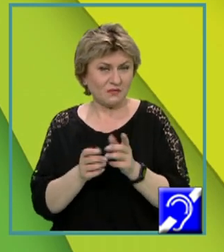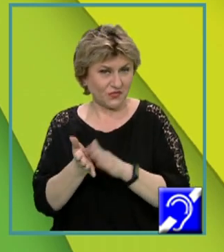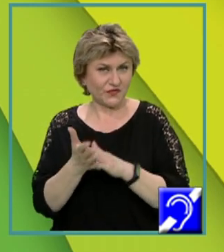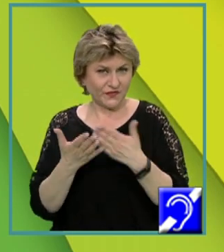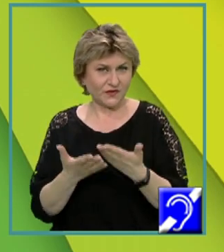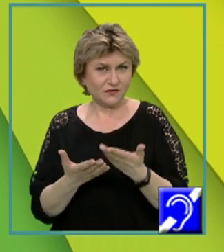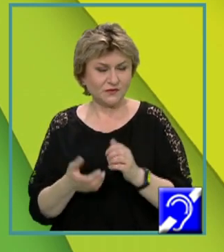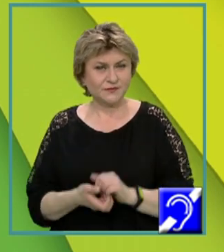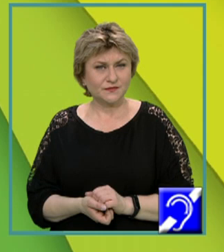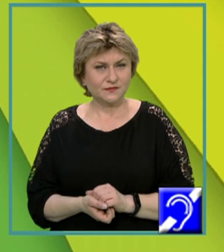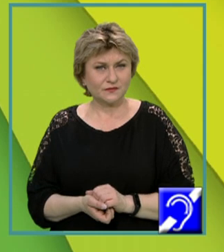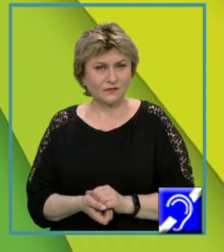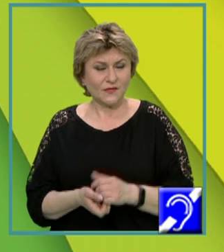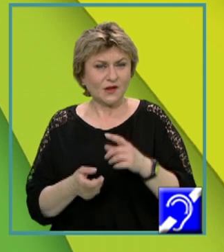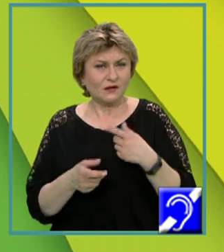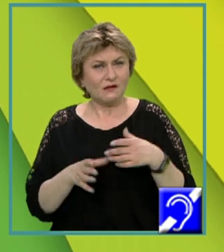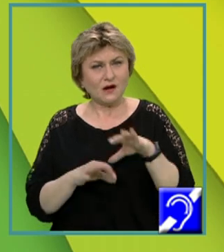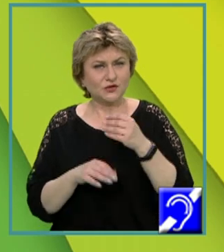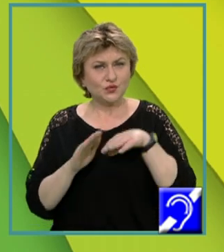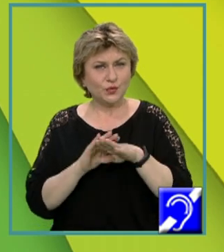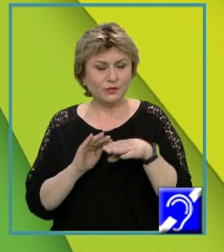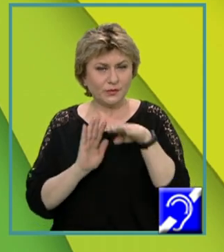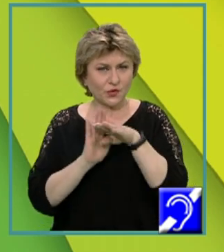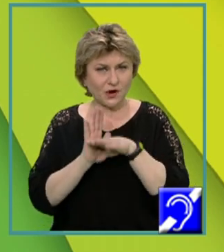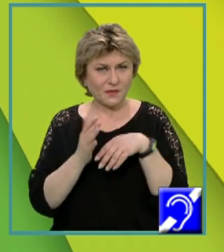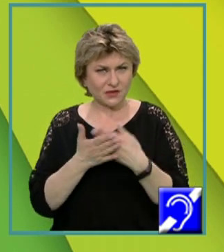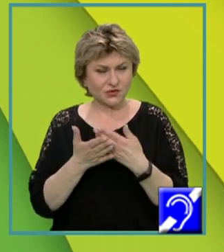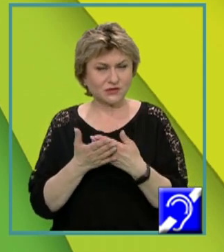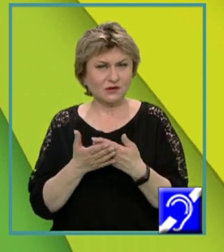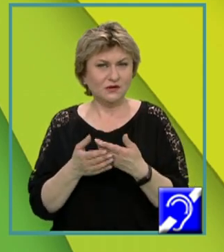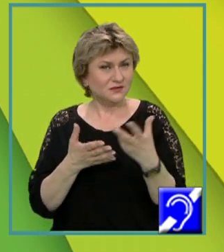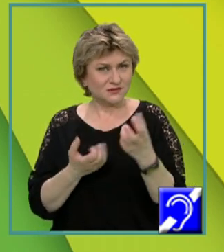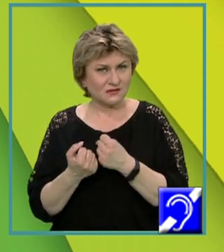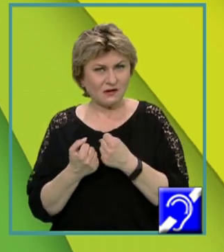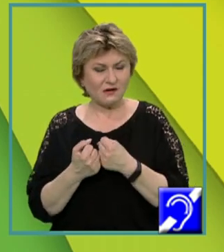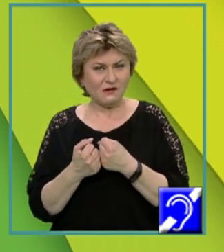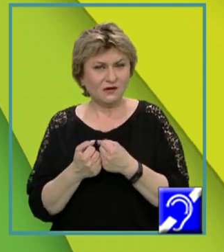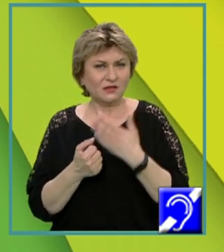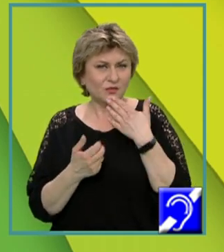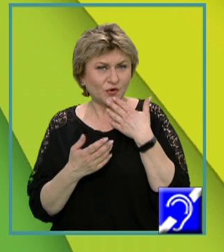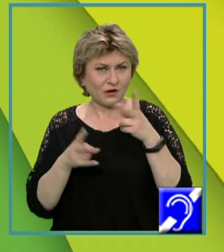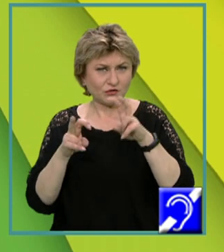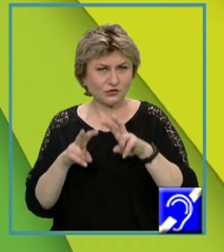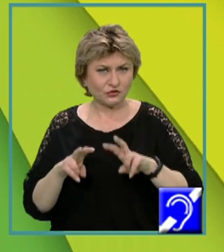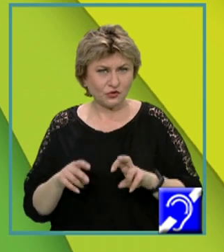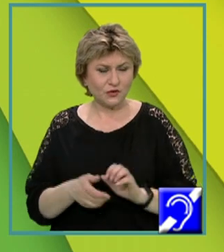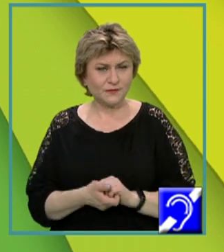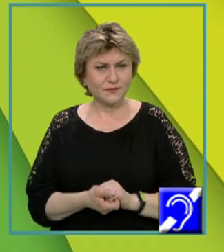apelului altor subprograme, acestea să preia temporar controlul,